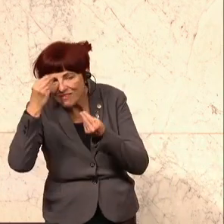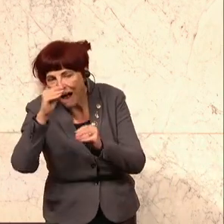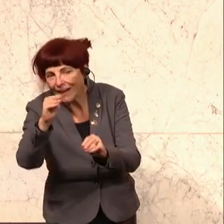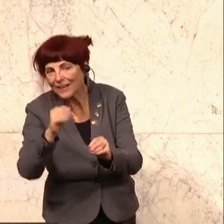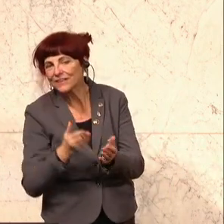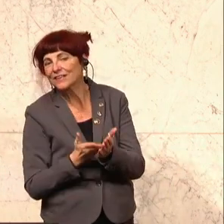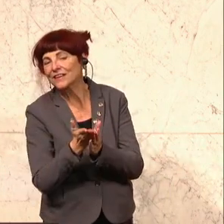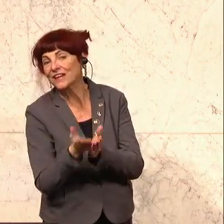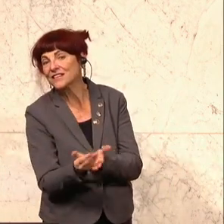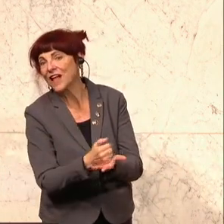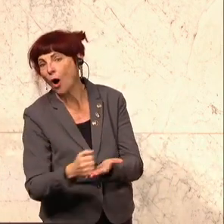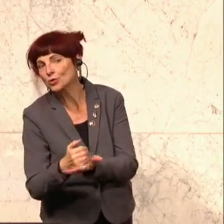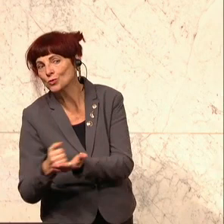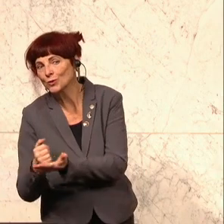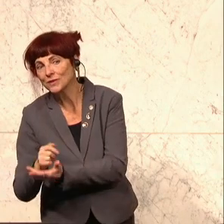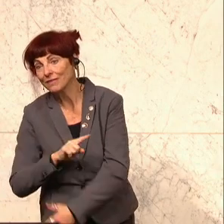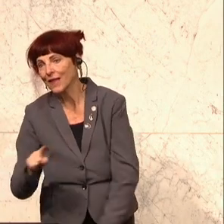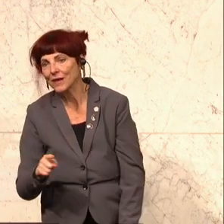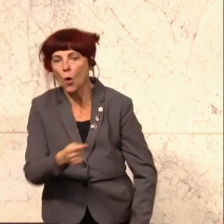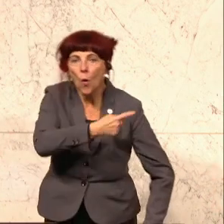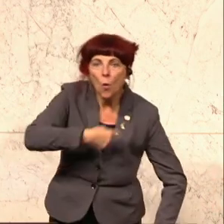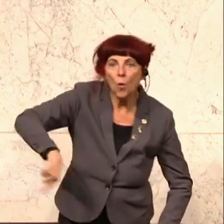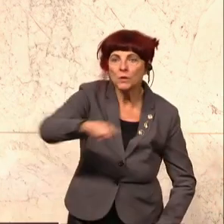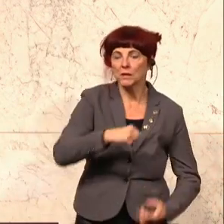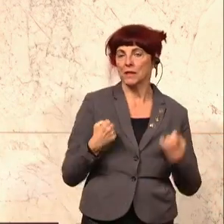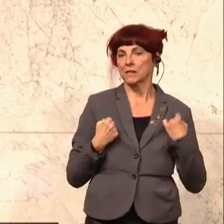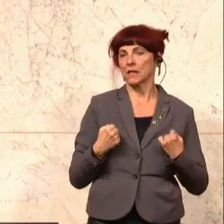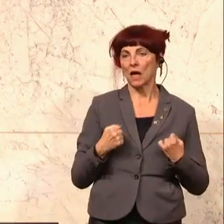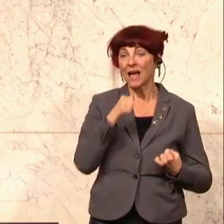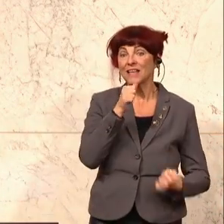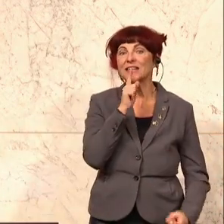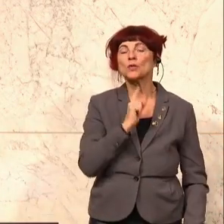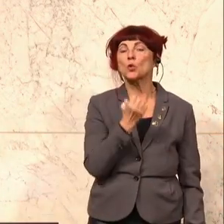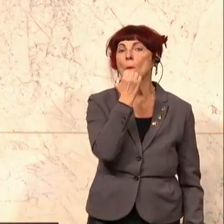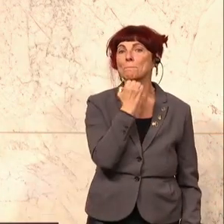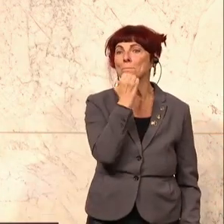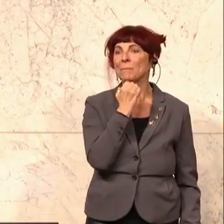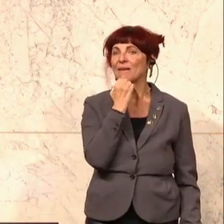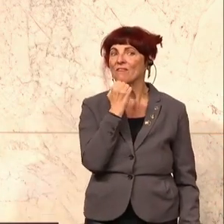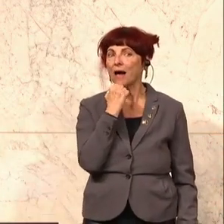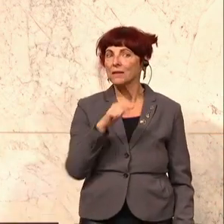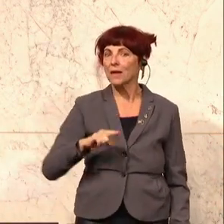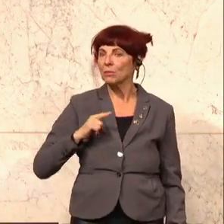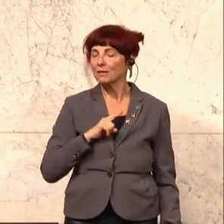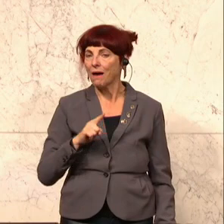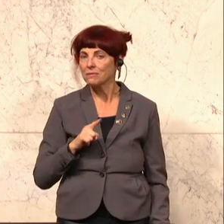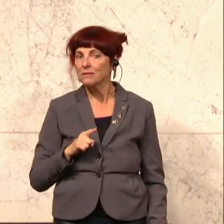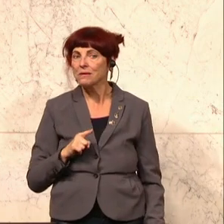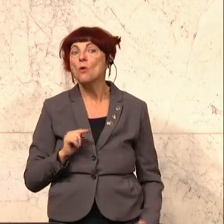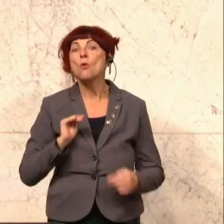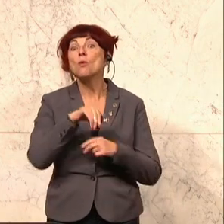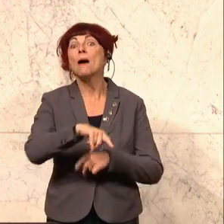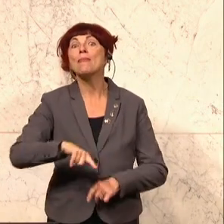geht es um unser aller Sicherheit. Nicht nur um das Privatleben, um unser aller existenzielle Sicherheit.